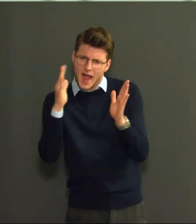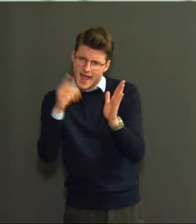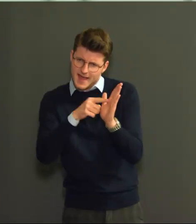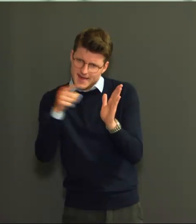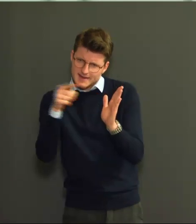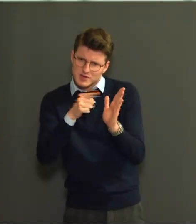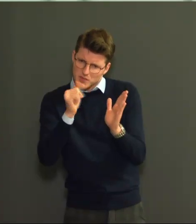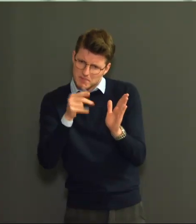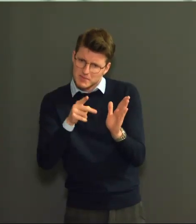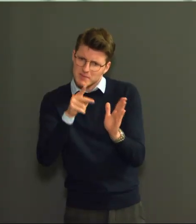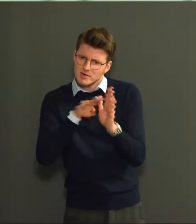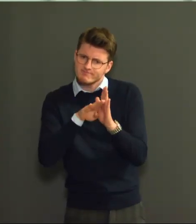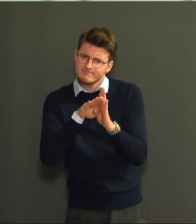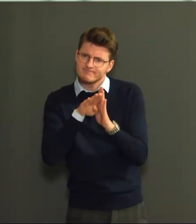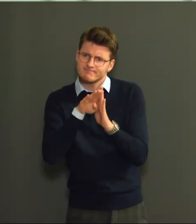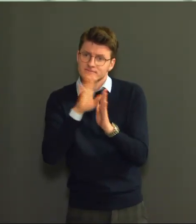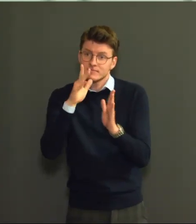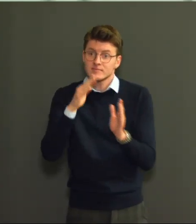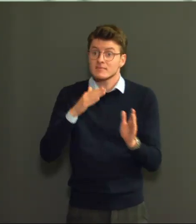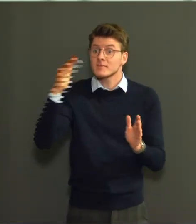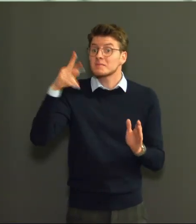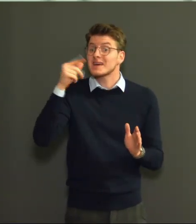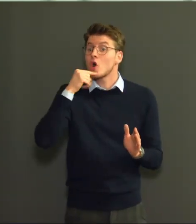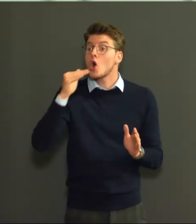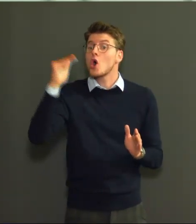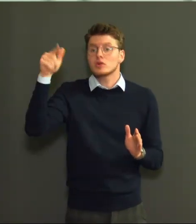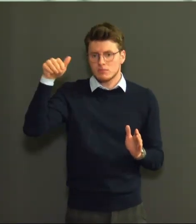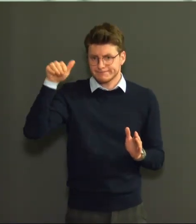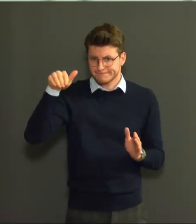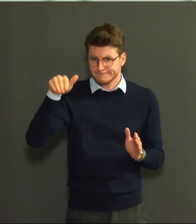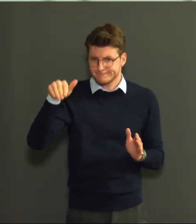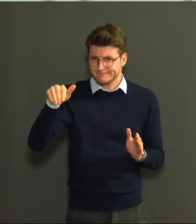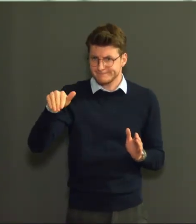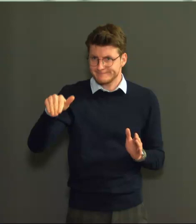terwijl die bij de oudere leeftijdsgroepen stelselmatig afnemen.